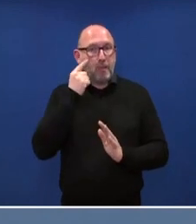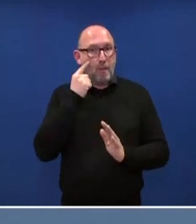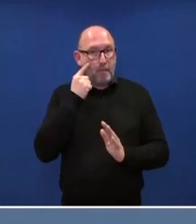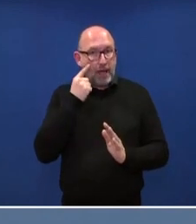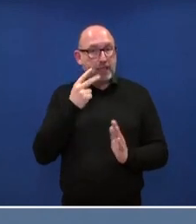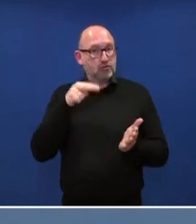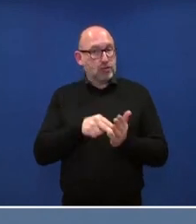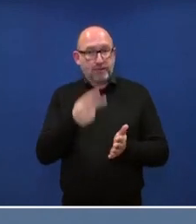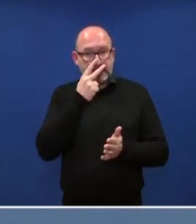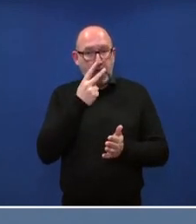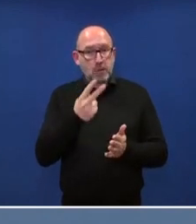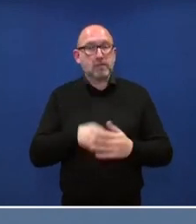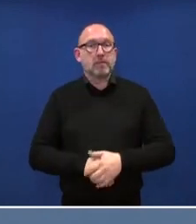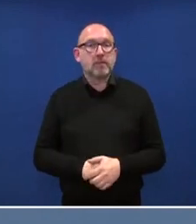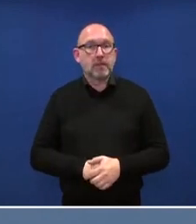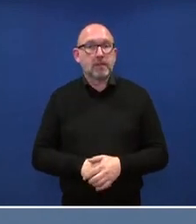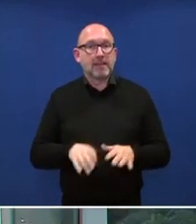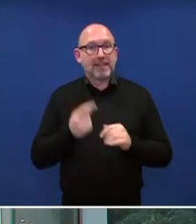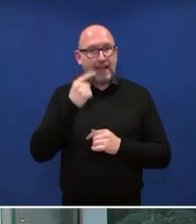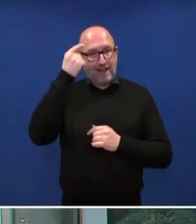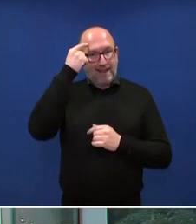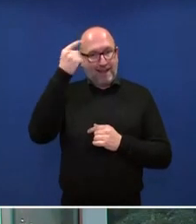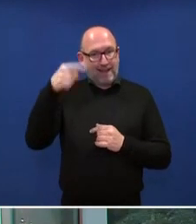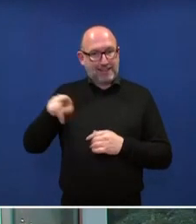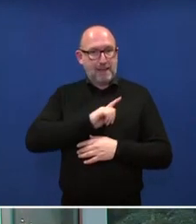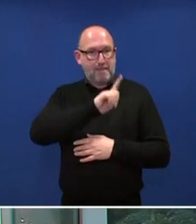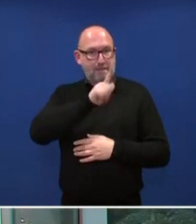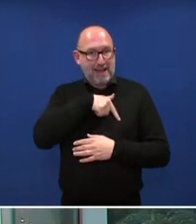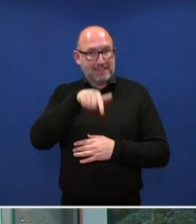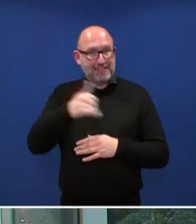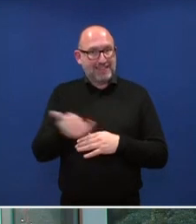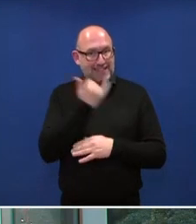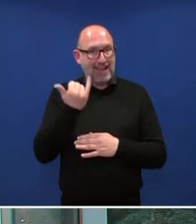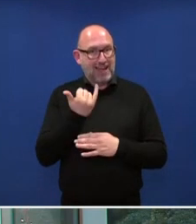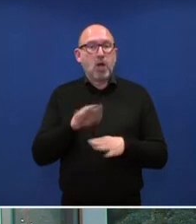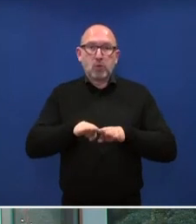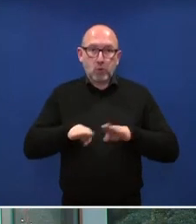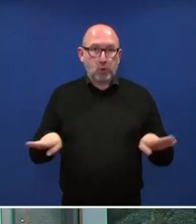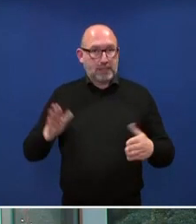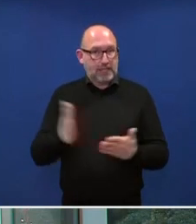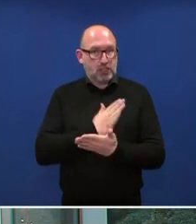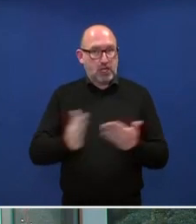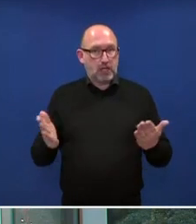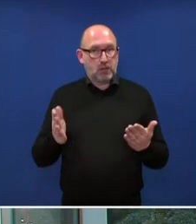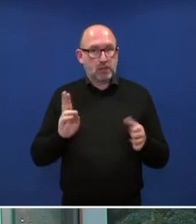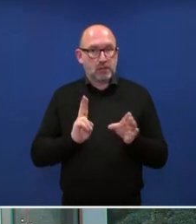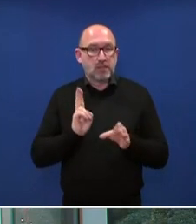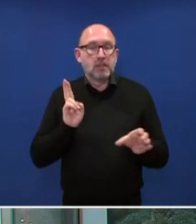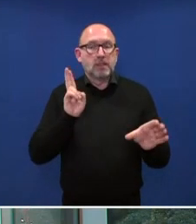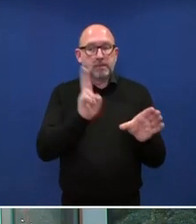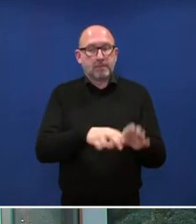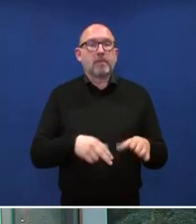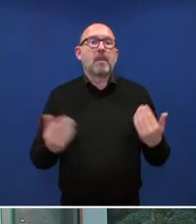in der Lage sind, dass der Rat im März dieses Jahres ja die Grundsatzentscheidung getroffen hat, die Beitrittsverhandlungen mit Albanien und